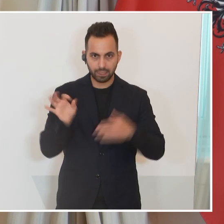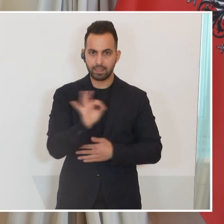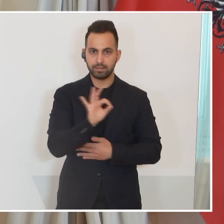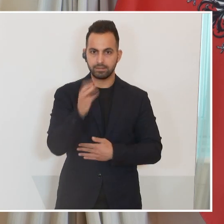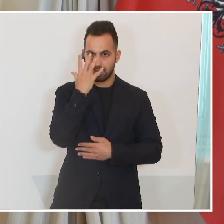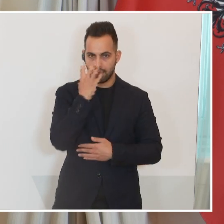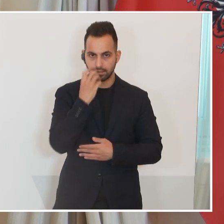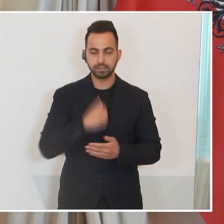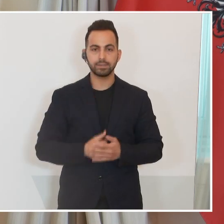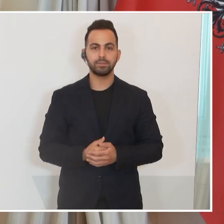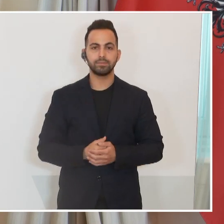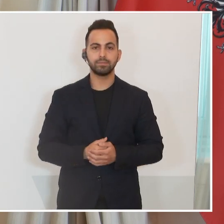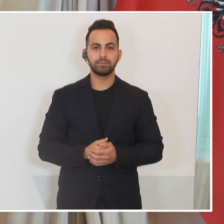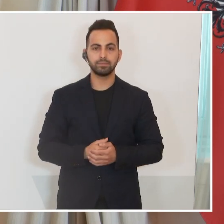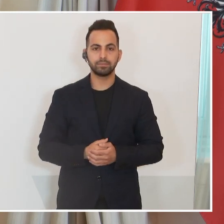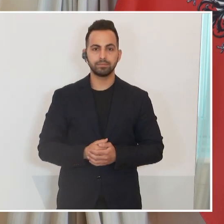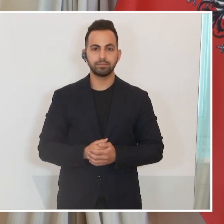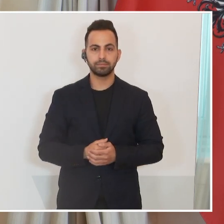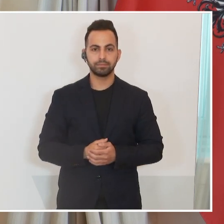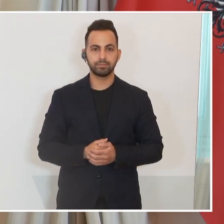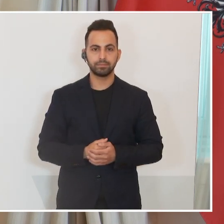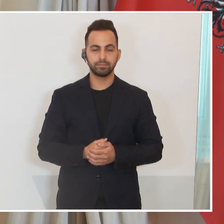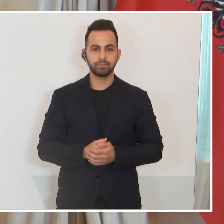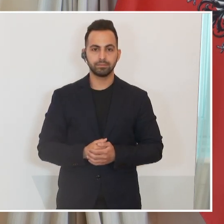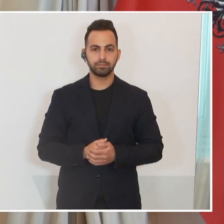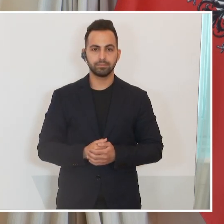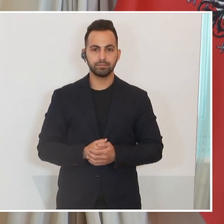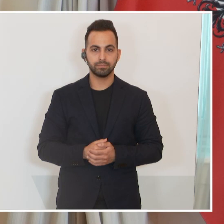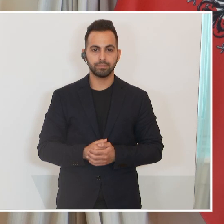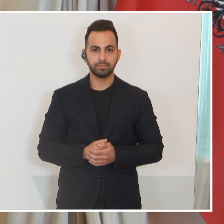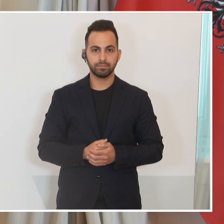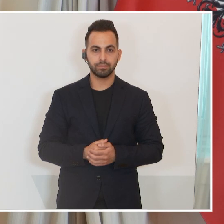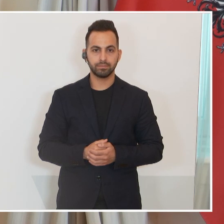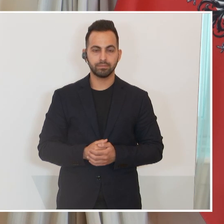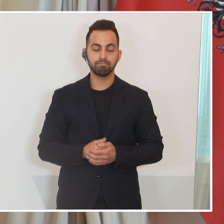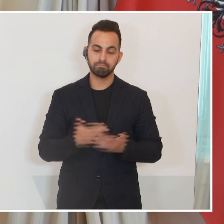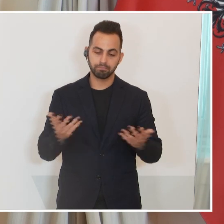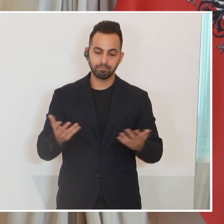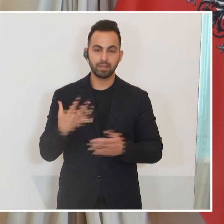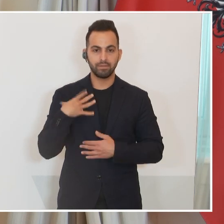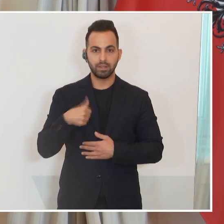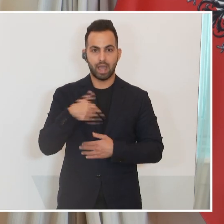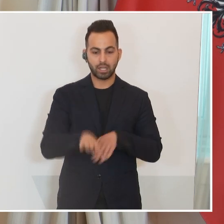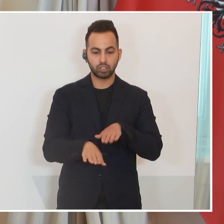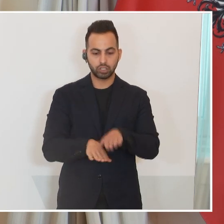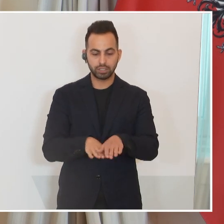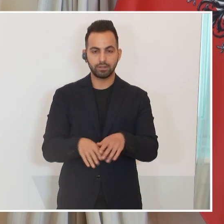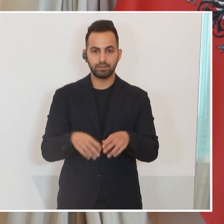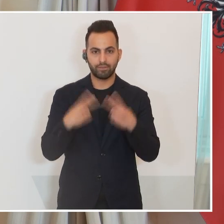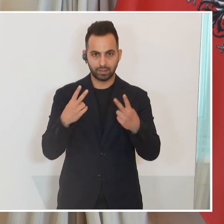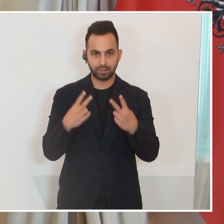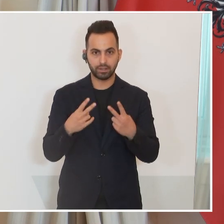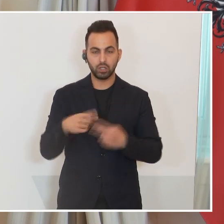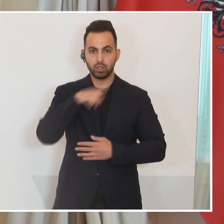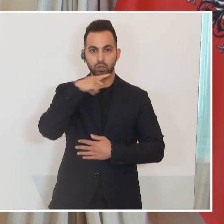und es ist wieder ein Schritt mehr und aus meiner Sicht wichtig, den